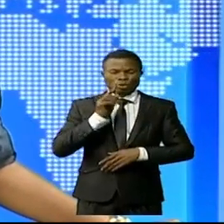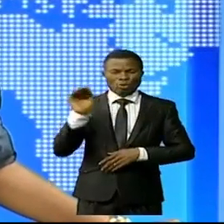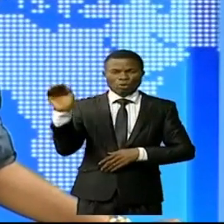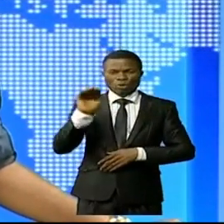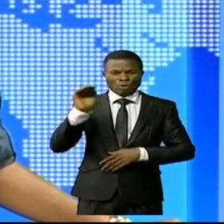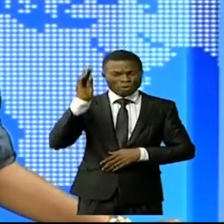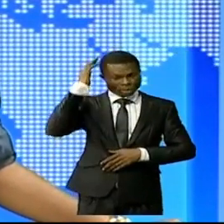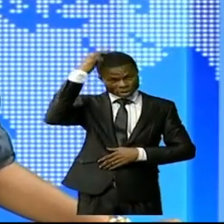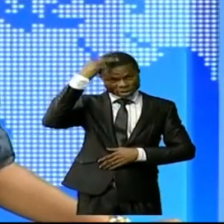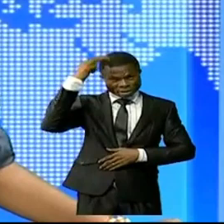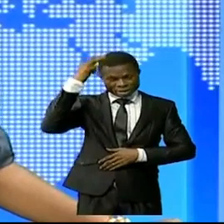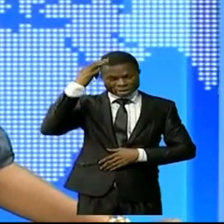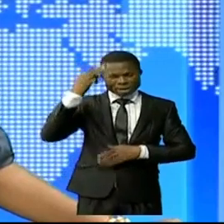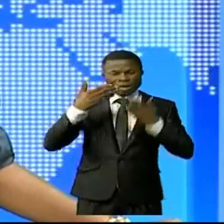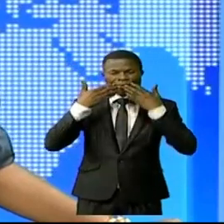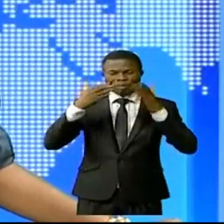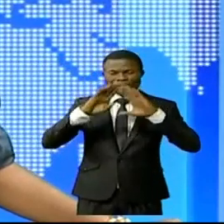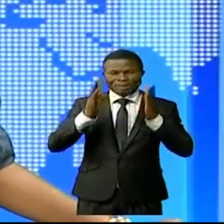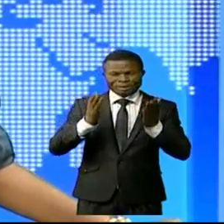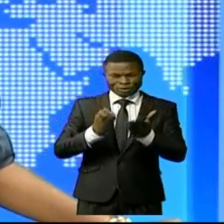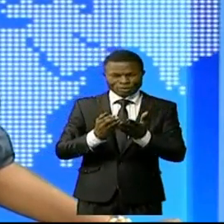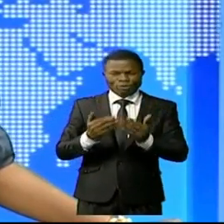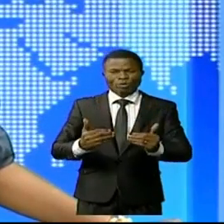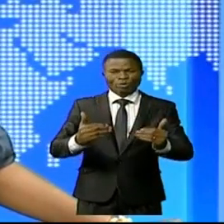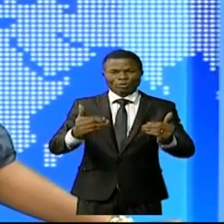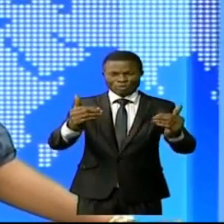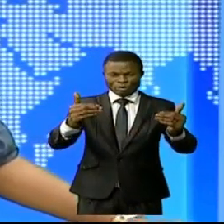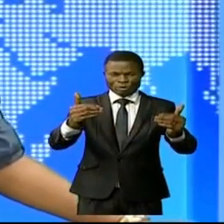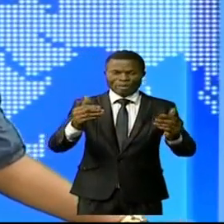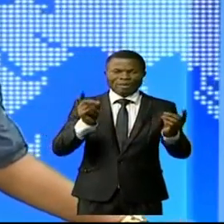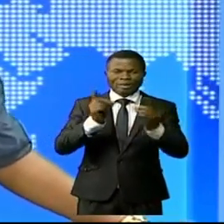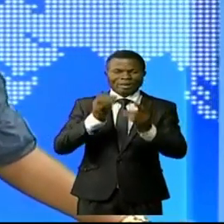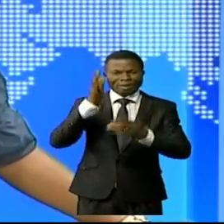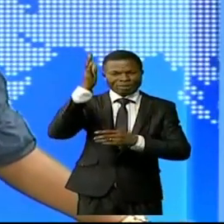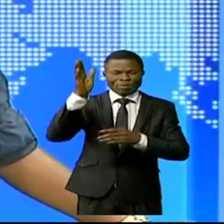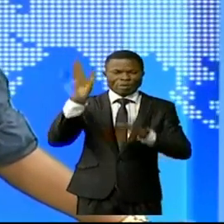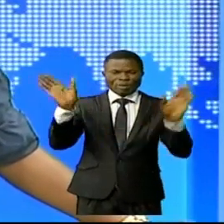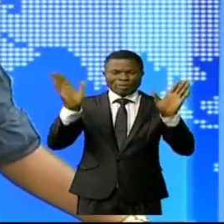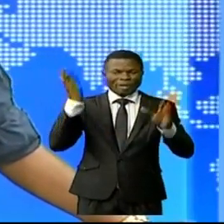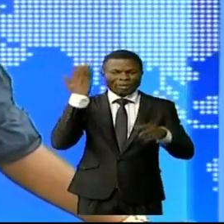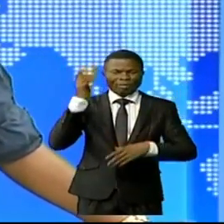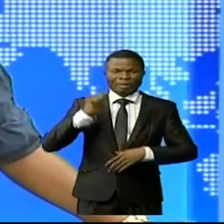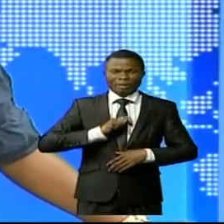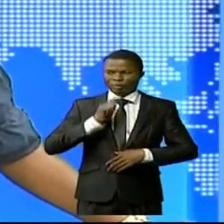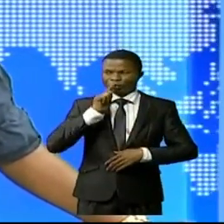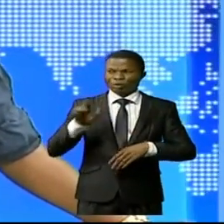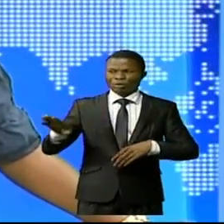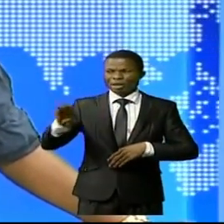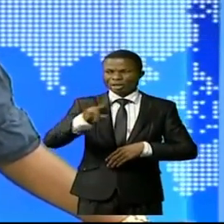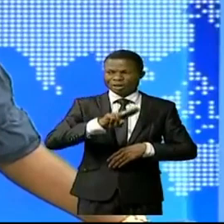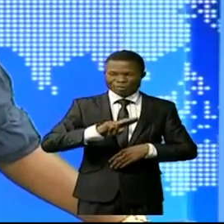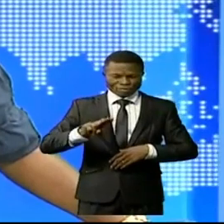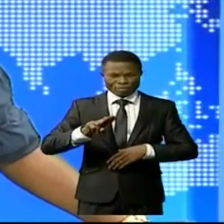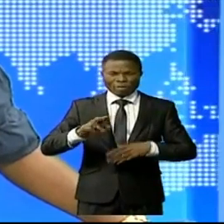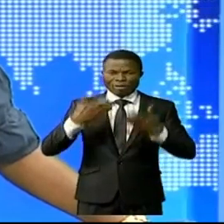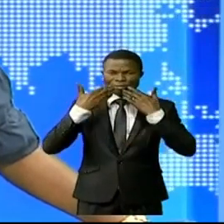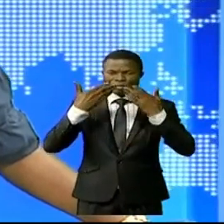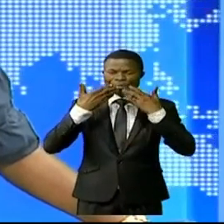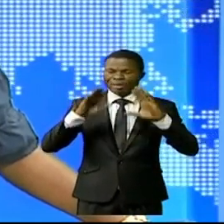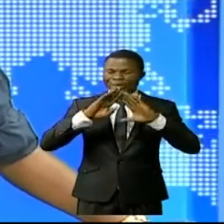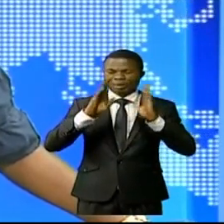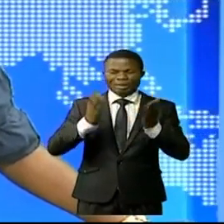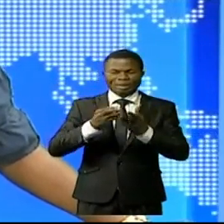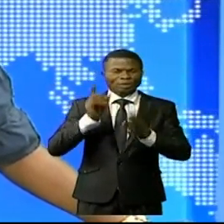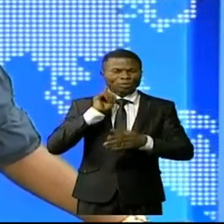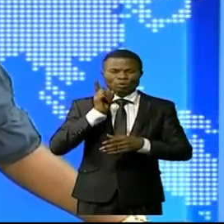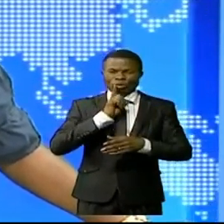30 minutes Sandra Nyangui revient sur ce même plateau pour la présentation de la grande édition du journal sur nos antennes d'ici là